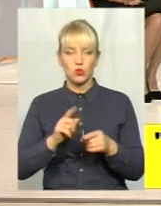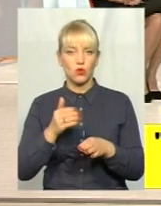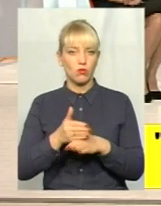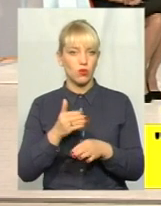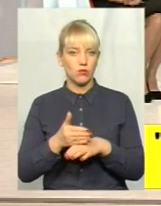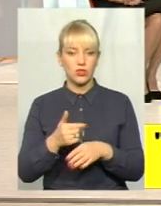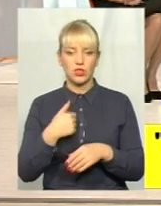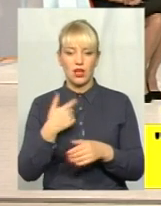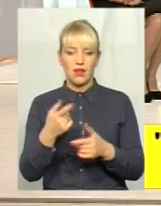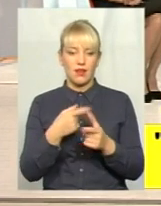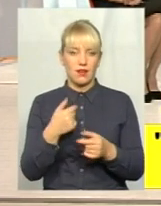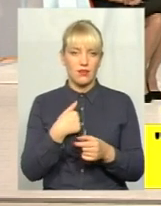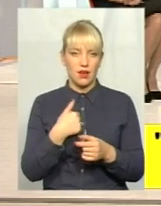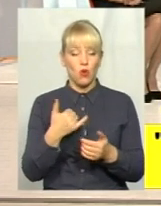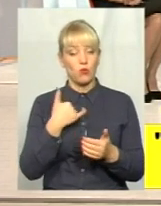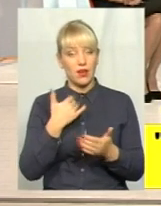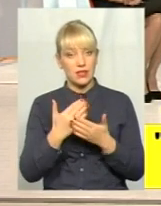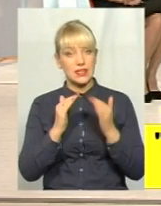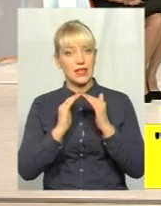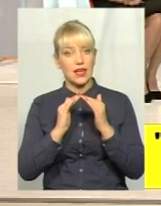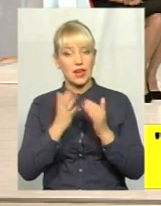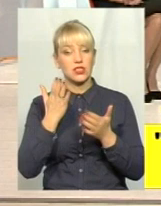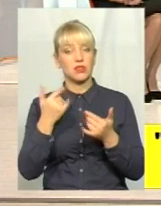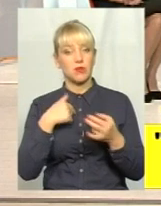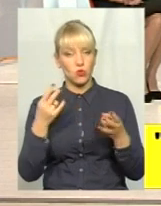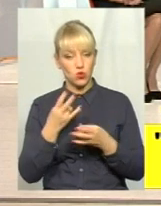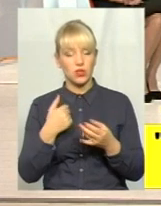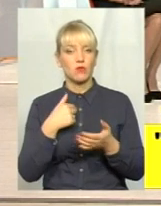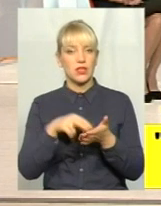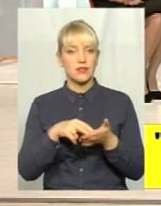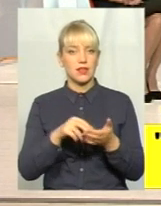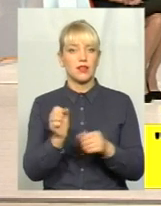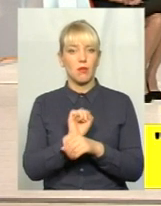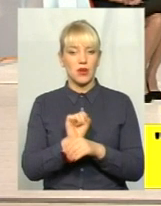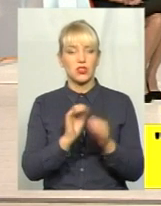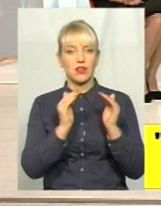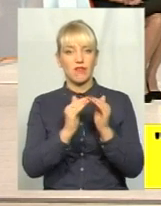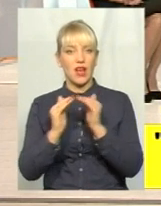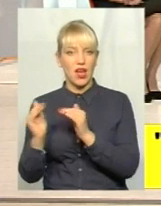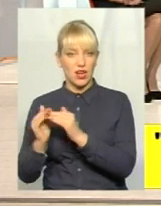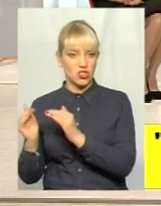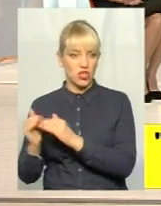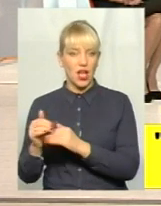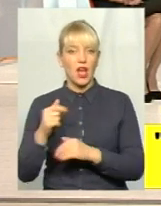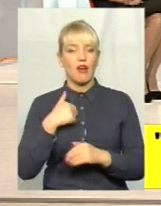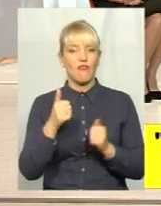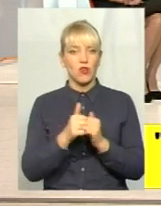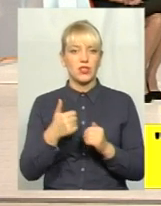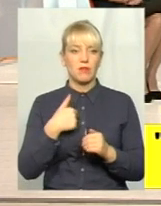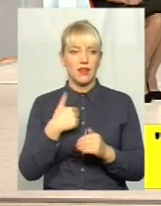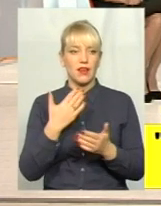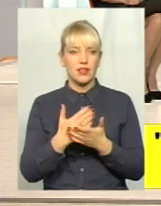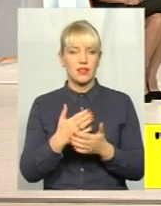'їжджаю, не треба, то в мене в гаражі. Якщо не треба, машина в гаражі в мене є все паковки. Але люди не ставлять паковки. Закази...